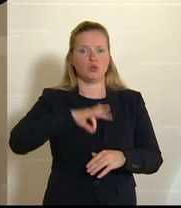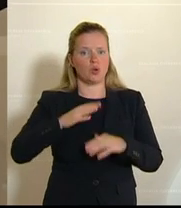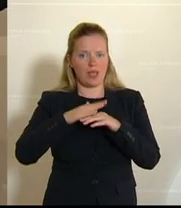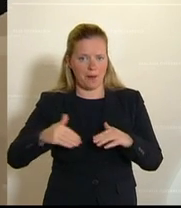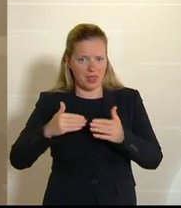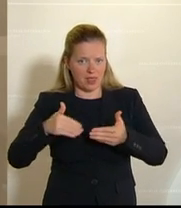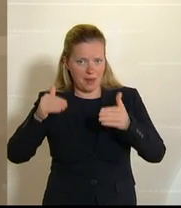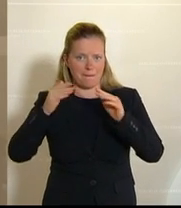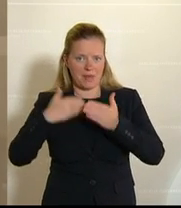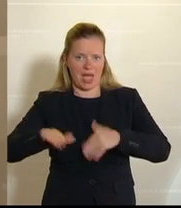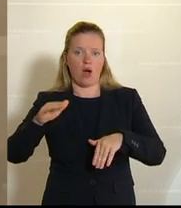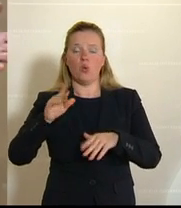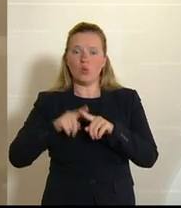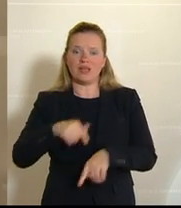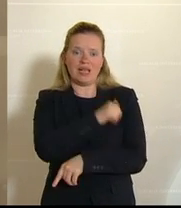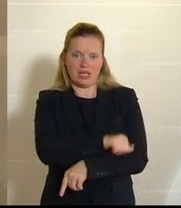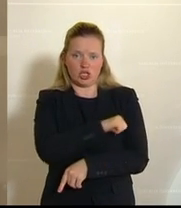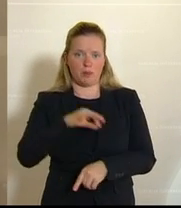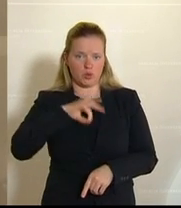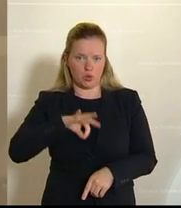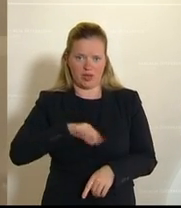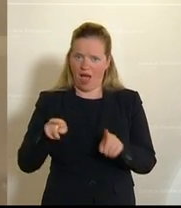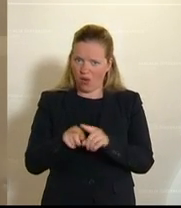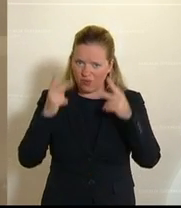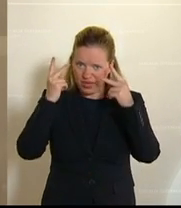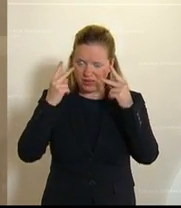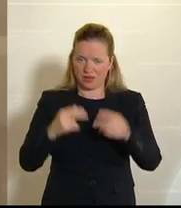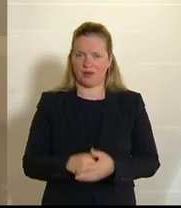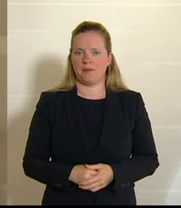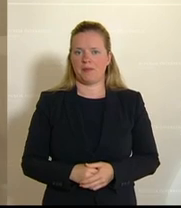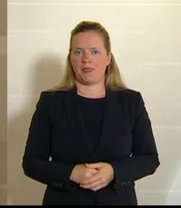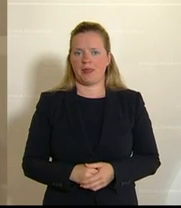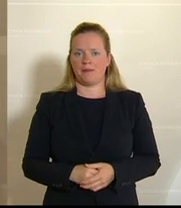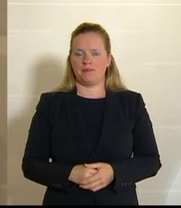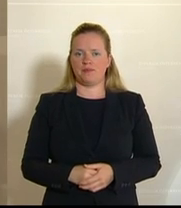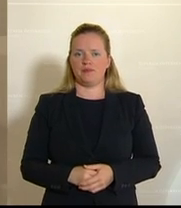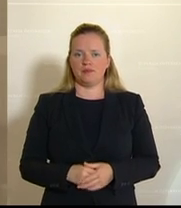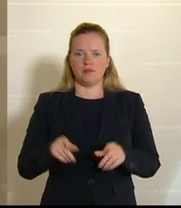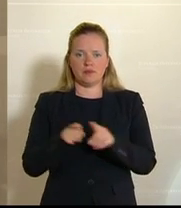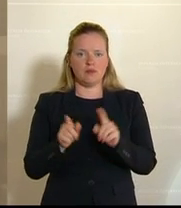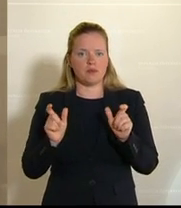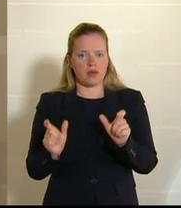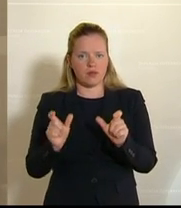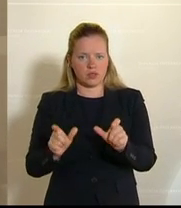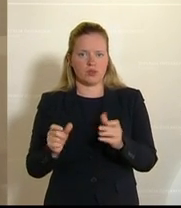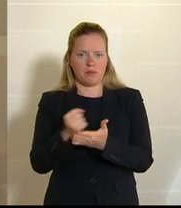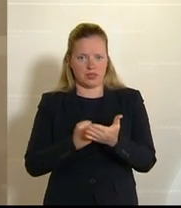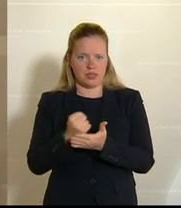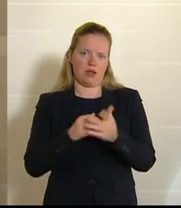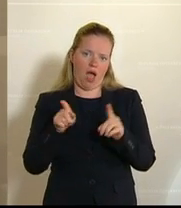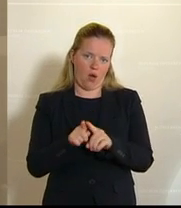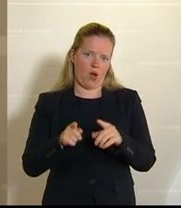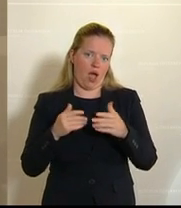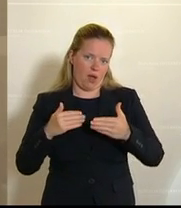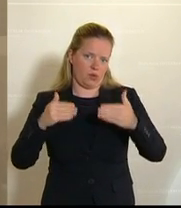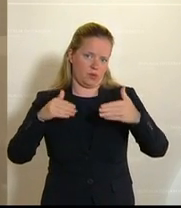und klinischer Psychologie, ganz wichtig, da gehört aber auch dazu der Ausbau der Präventionsmedizin. Dazu haben wir uns bekannt, dazu stehen wir